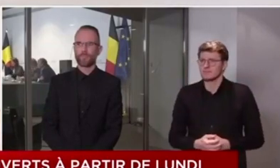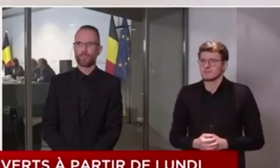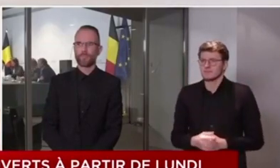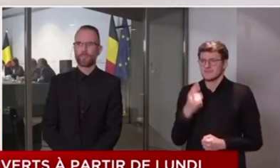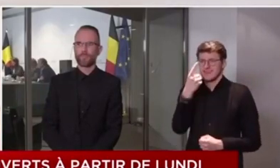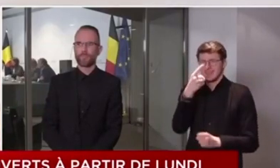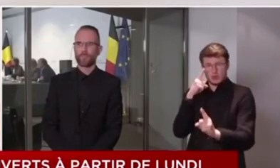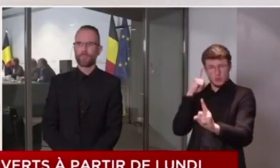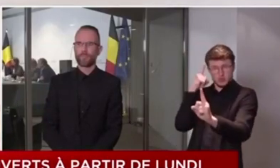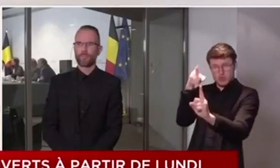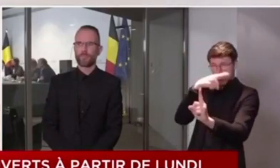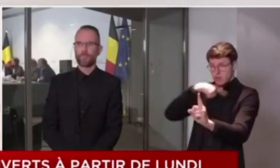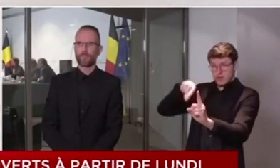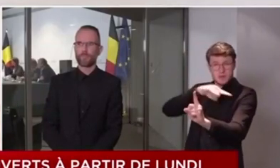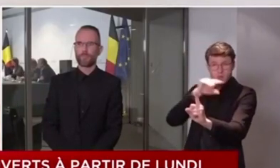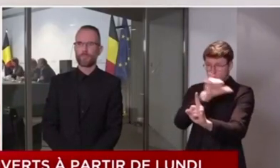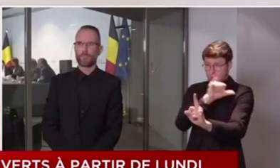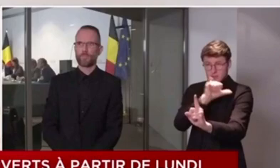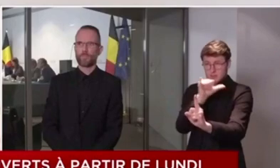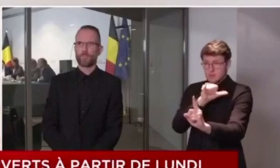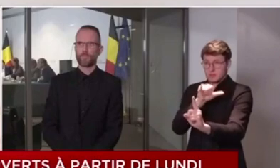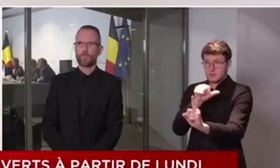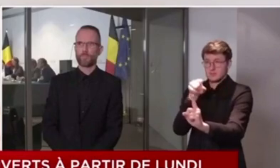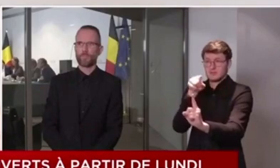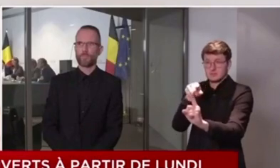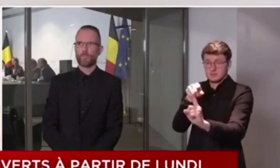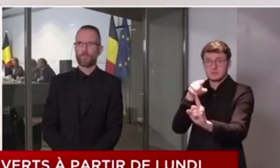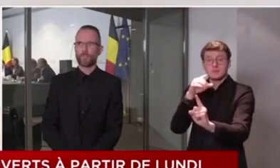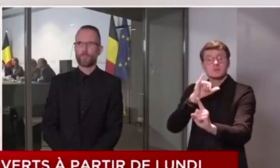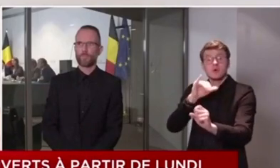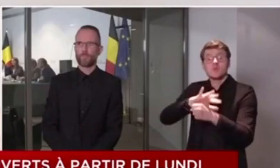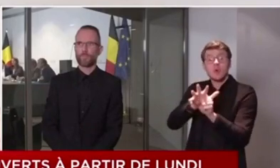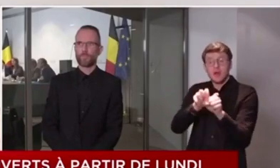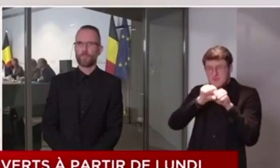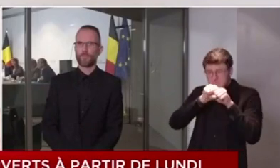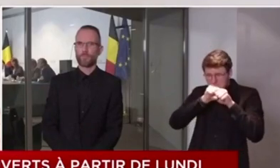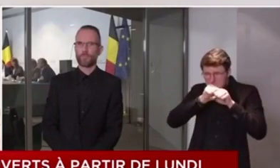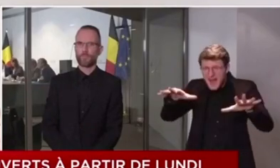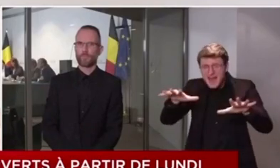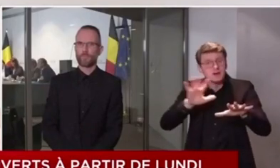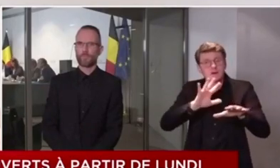Le but est bien entendu d'éviter la propagation du virus,